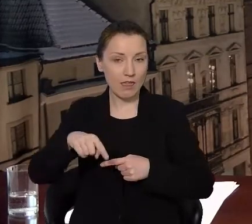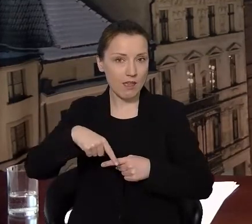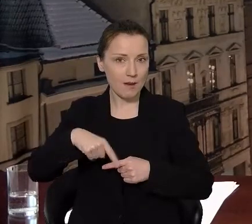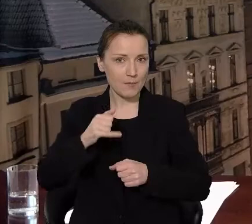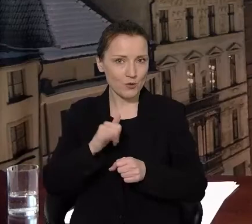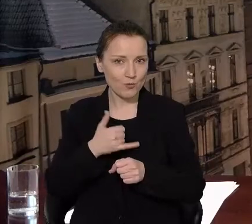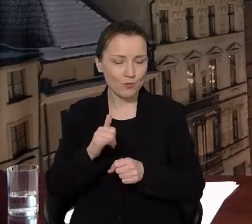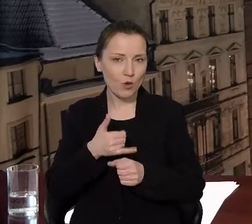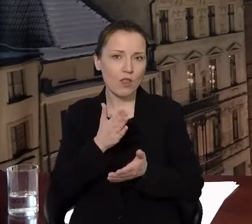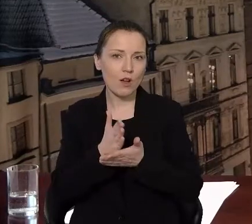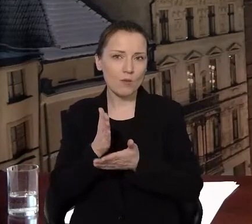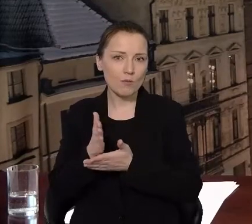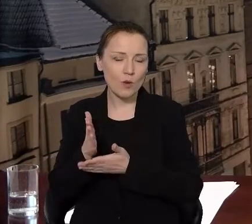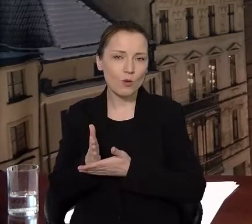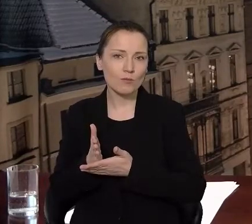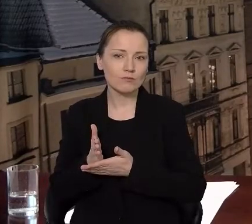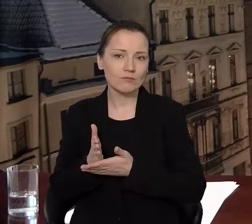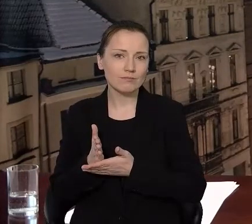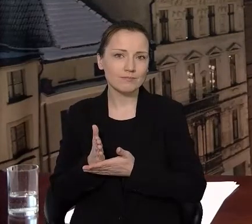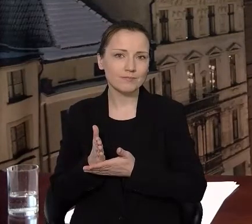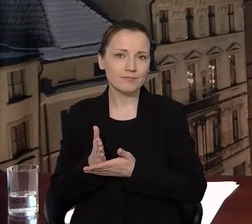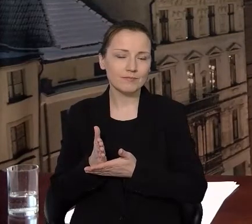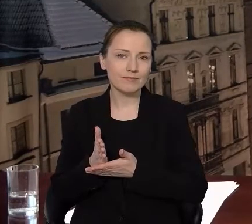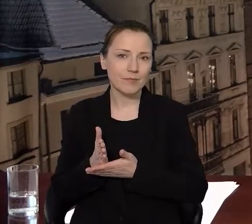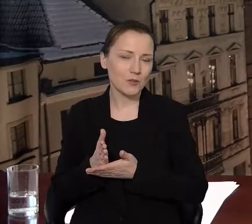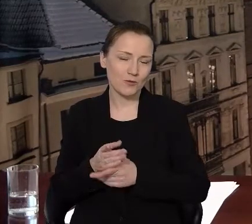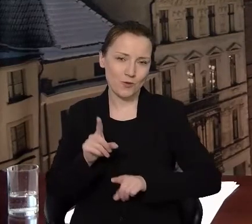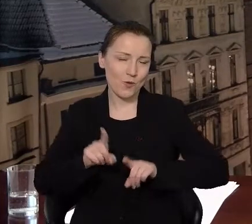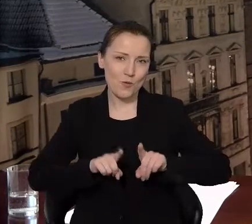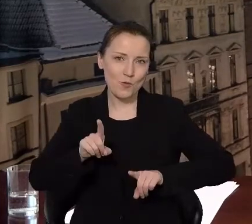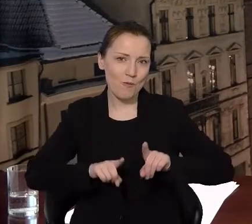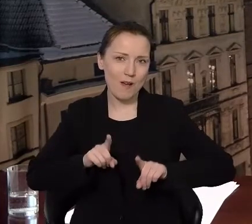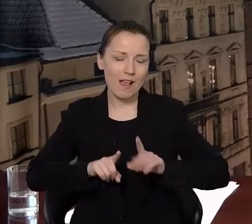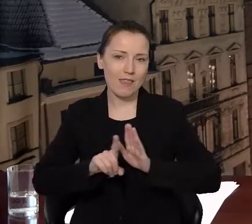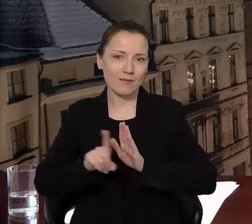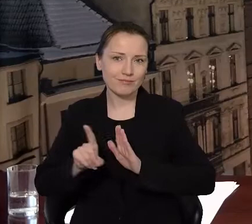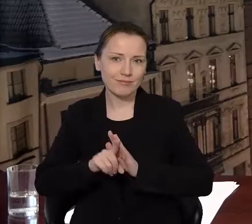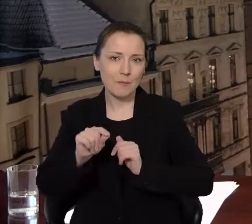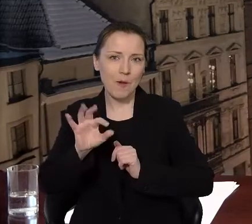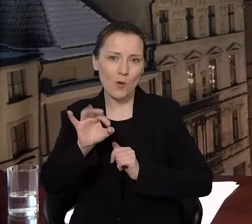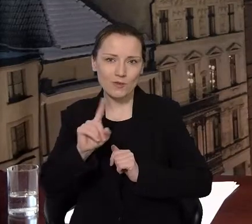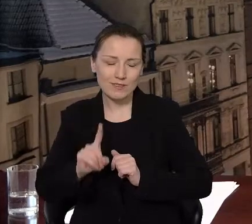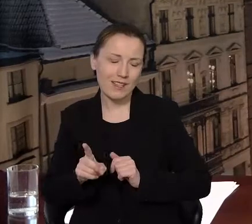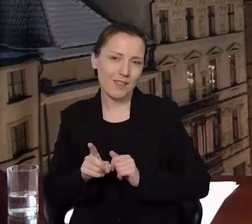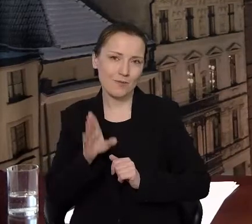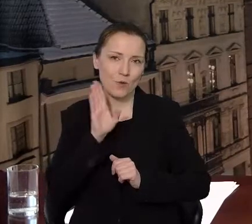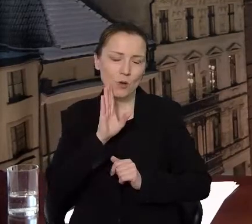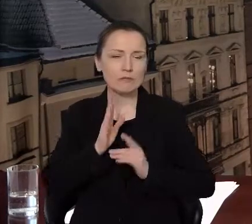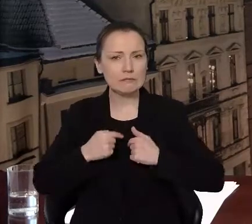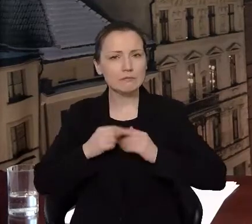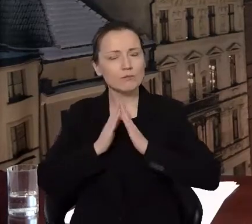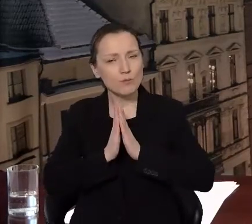pomoc taką już typową, jak każdego dnia roboczego w naszym mieście i proszę,